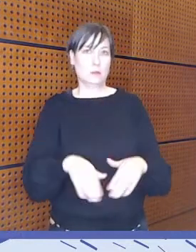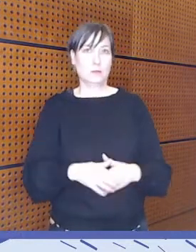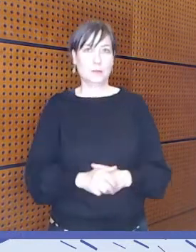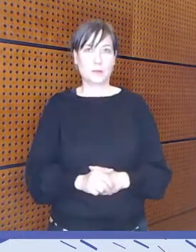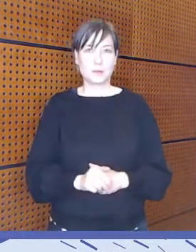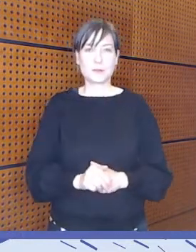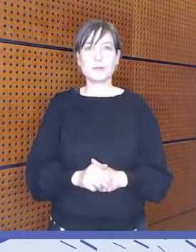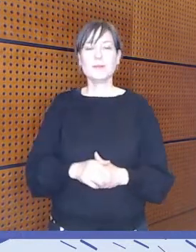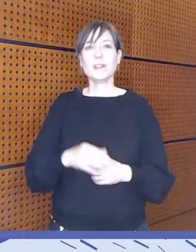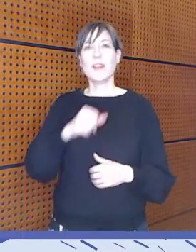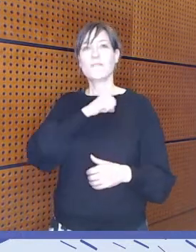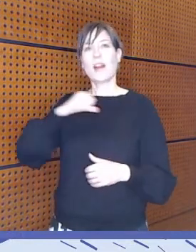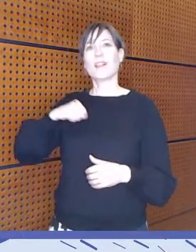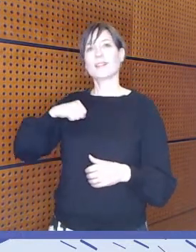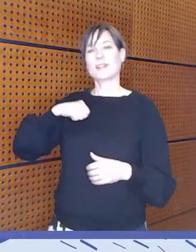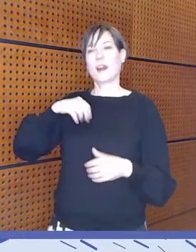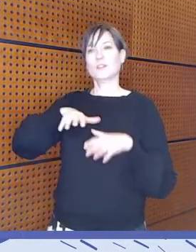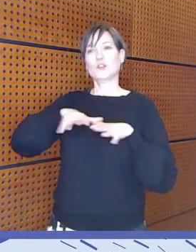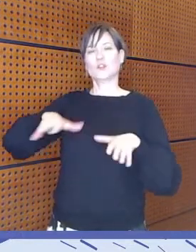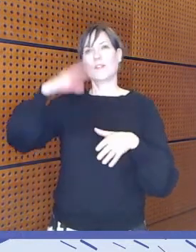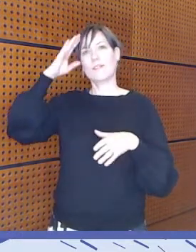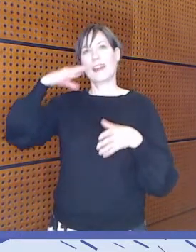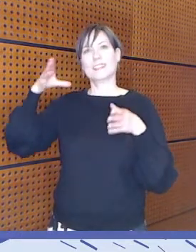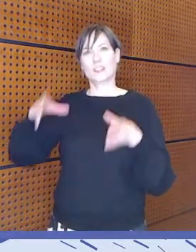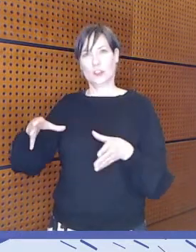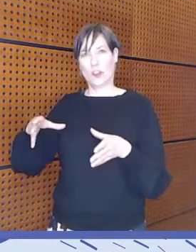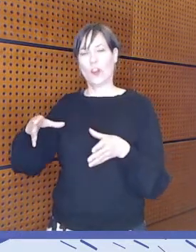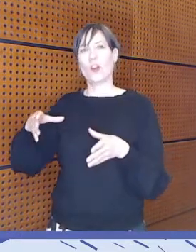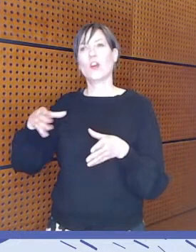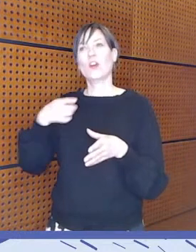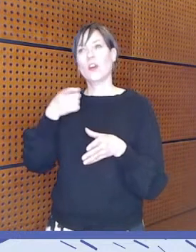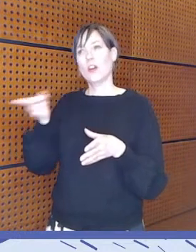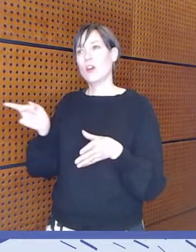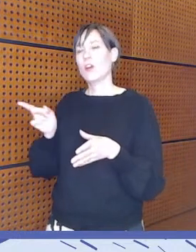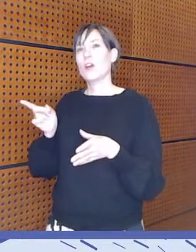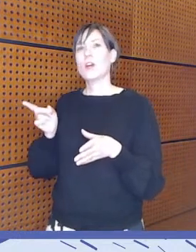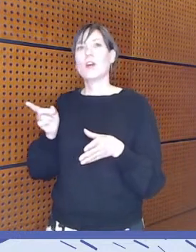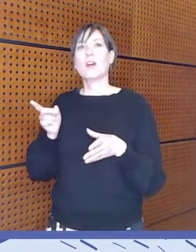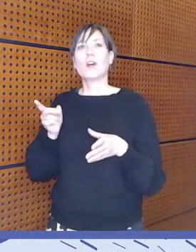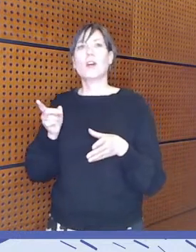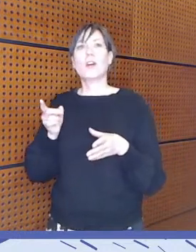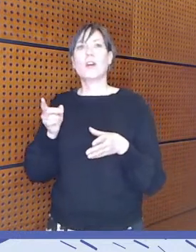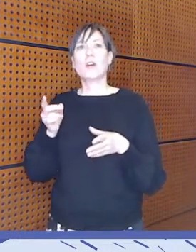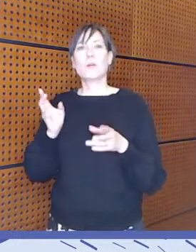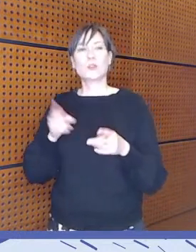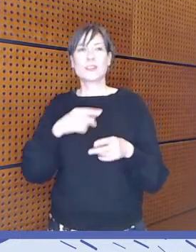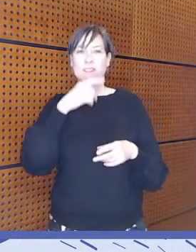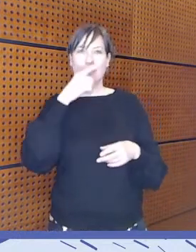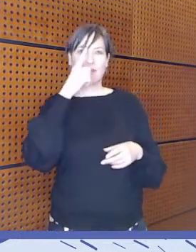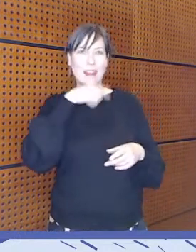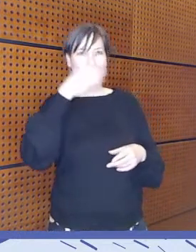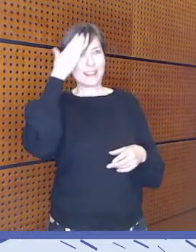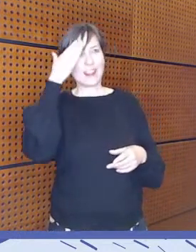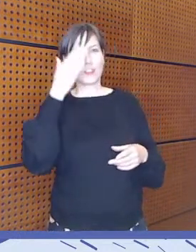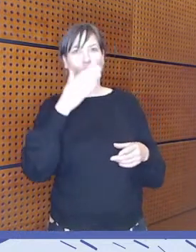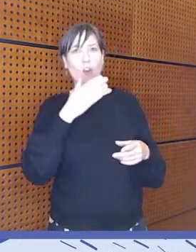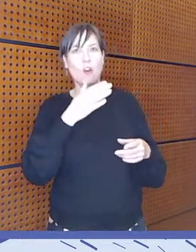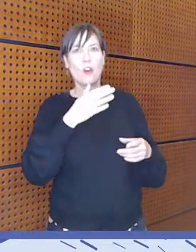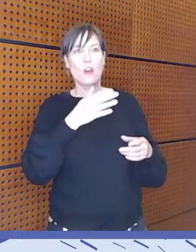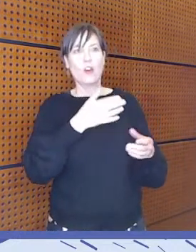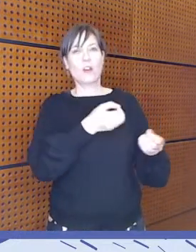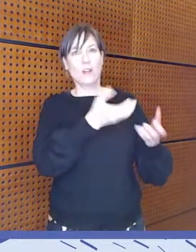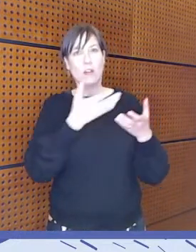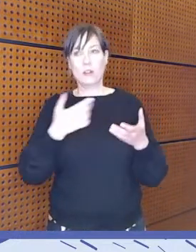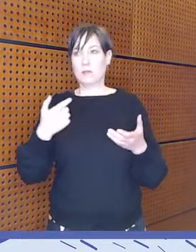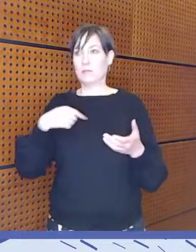Valtavaisto on myöskin ihan voimaton saamelaisia koskevan disinformaation edessä, jonka